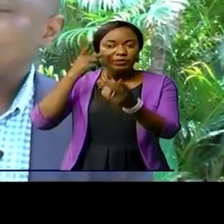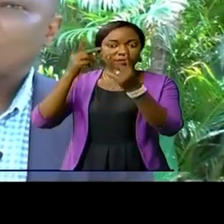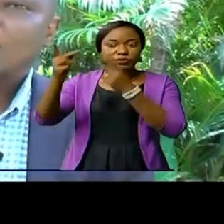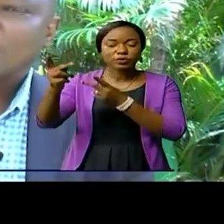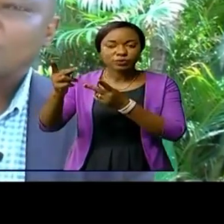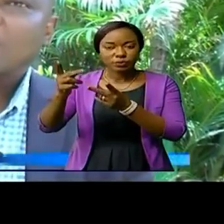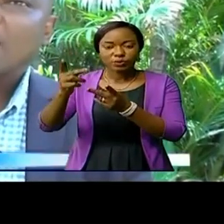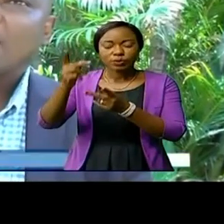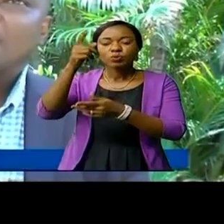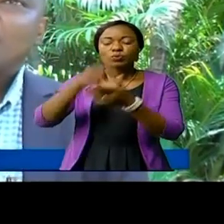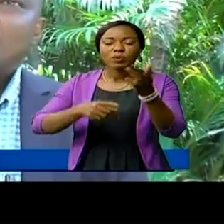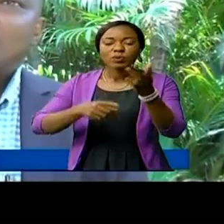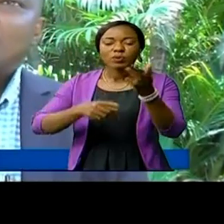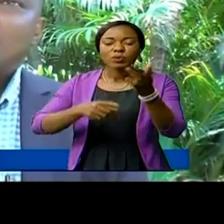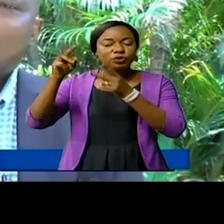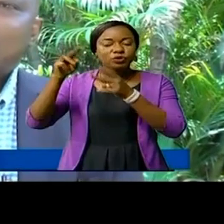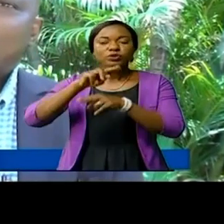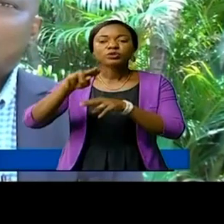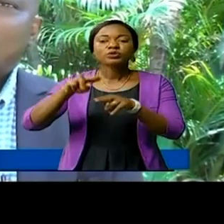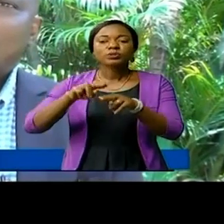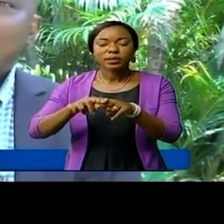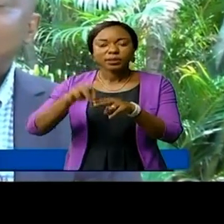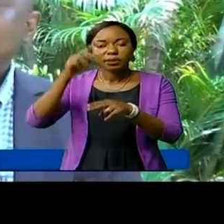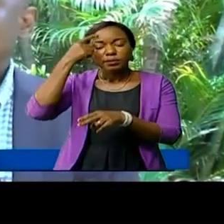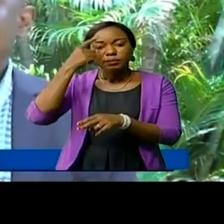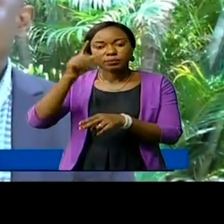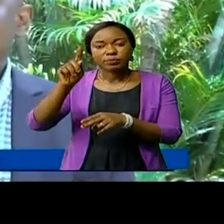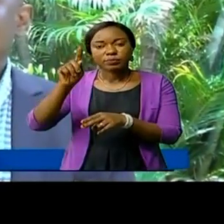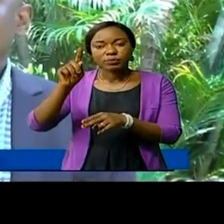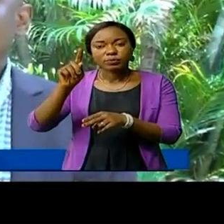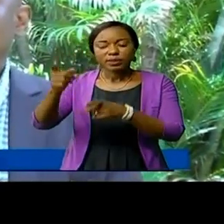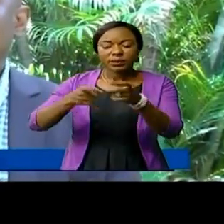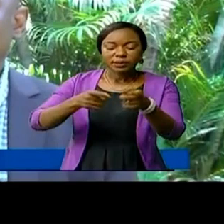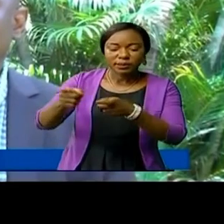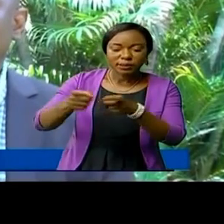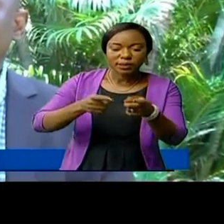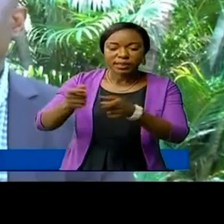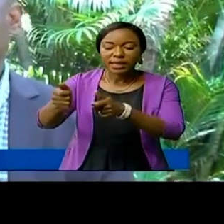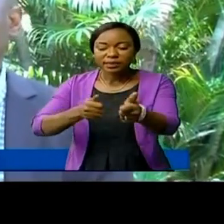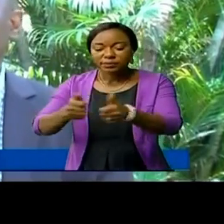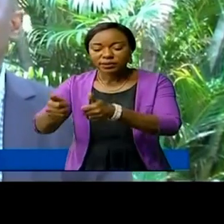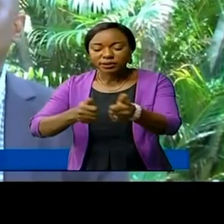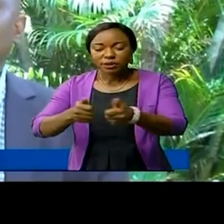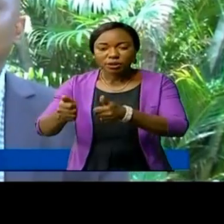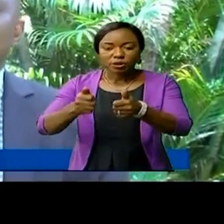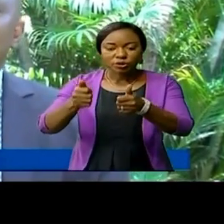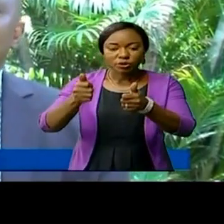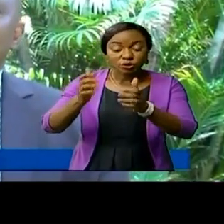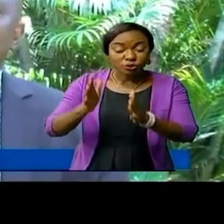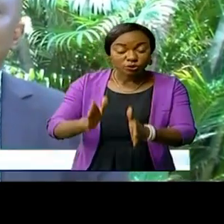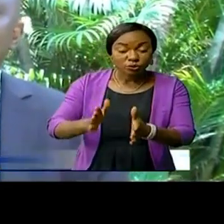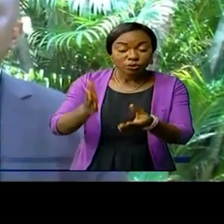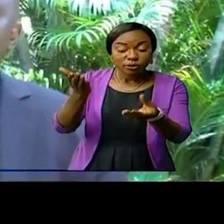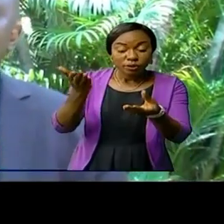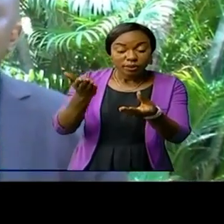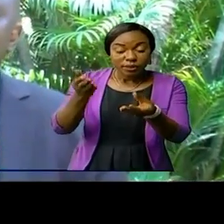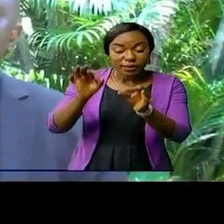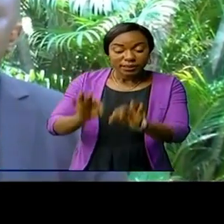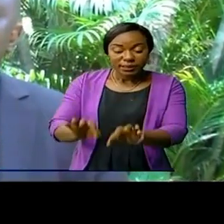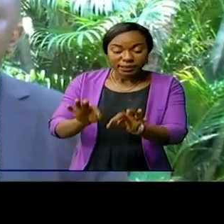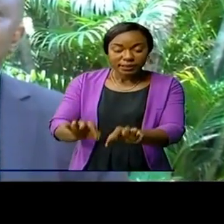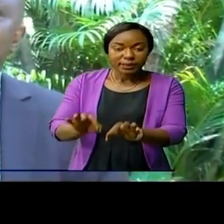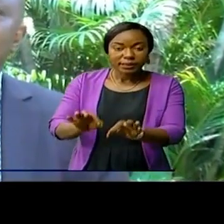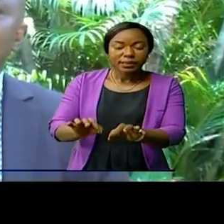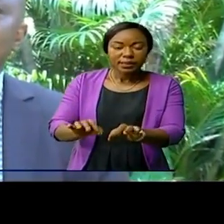une vision nationale pour l'administration du secteur foncier et immobilier. Là-dedans,